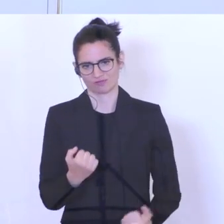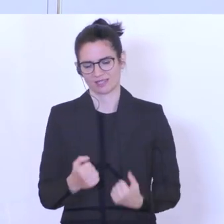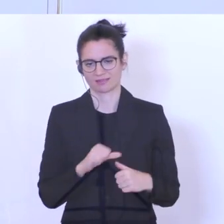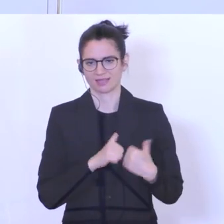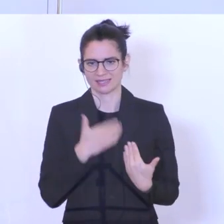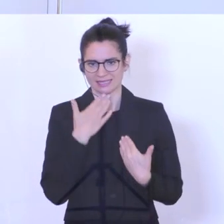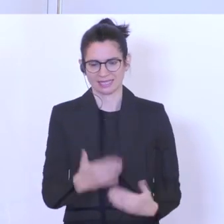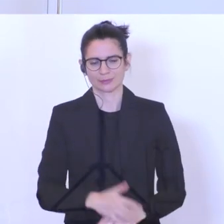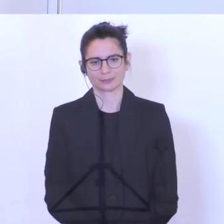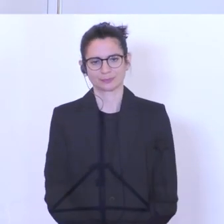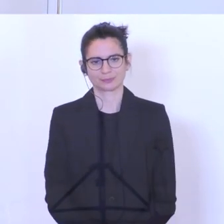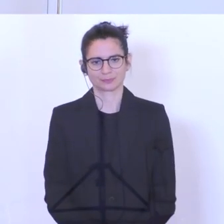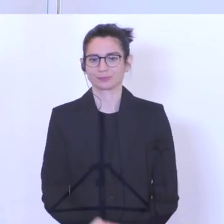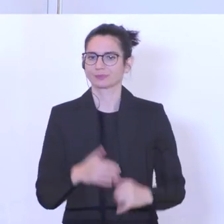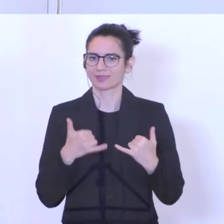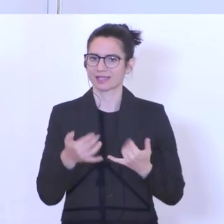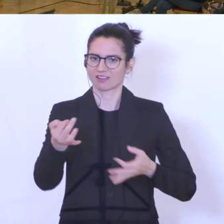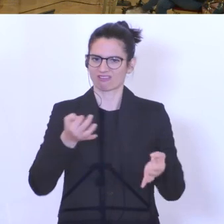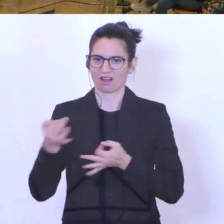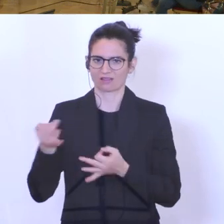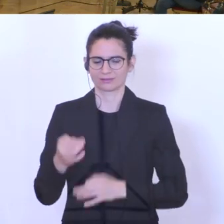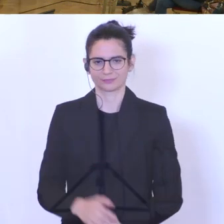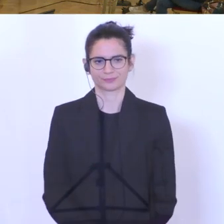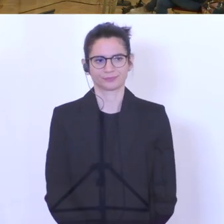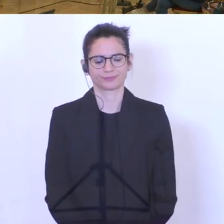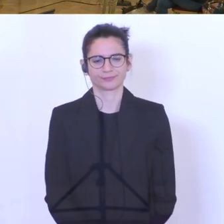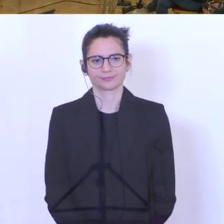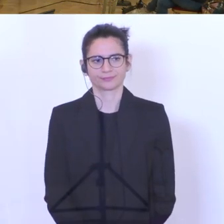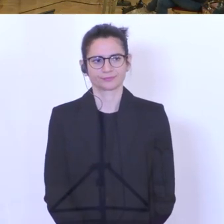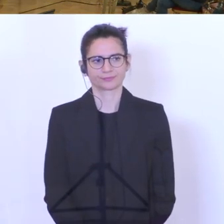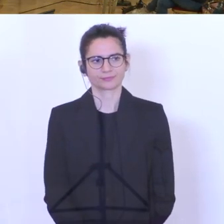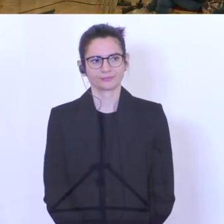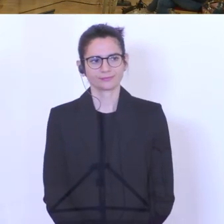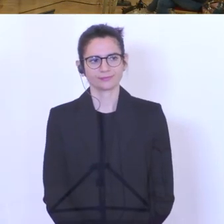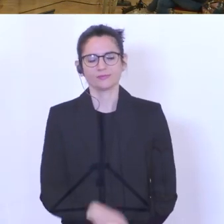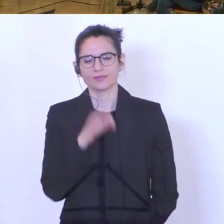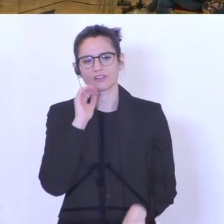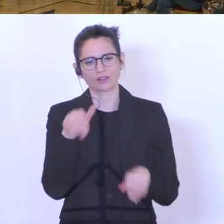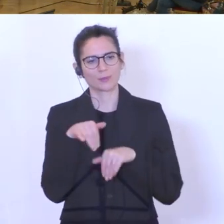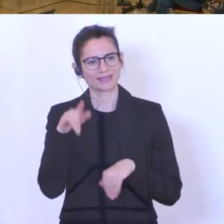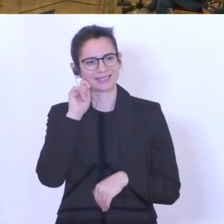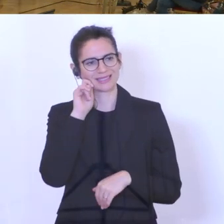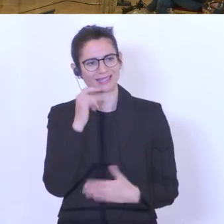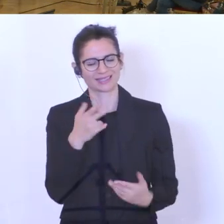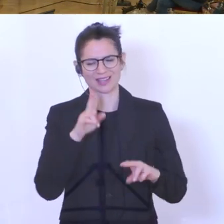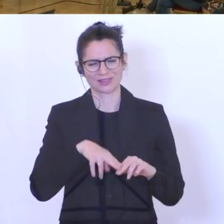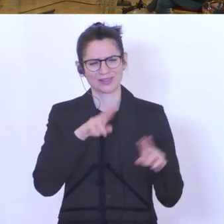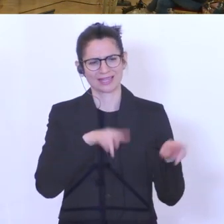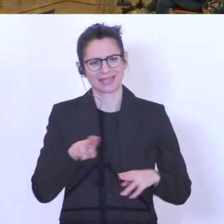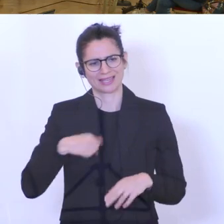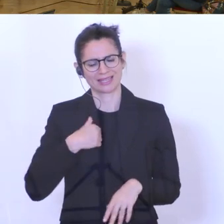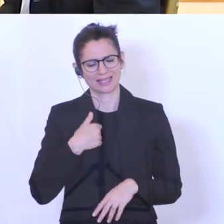Vielen Dank. Ich darf nun um Ihre Frage bitten. Die Frau Kittner. Frau Ministerin Schrampöck, wenn ich das richtig